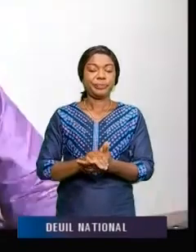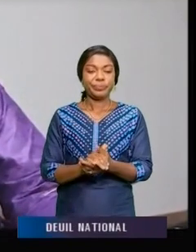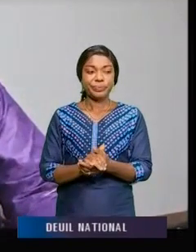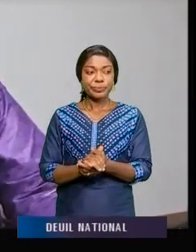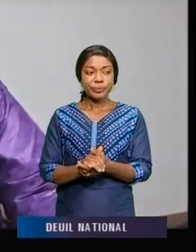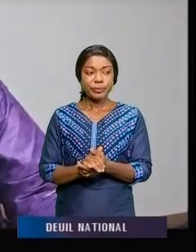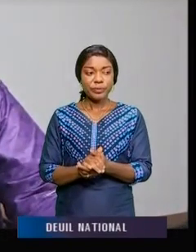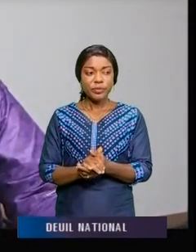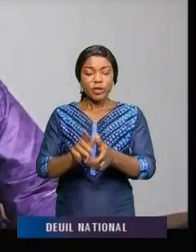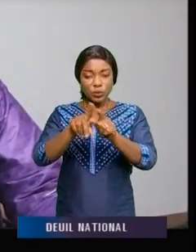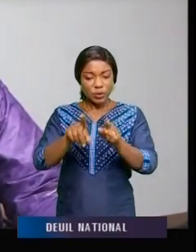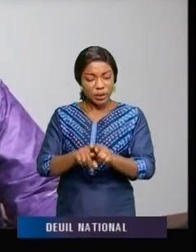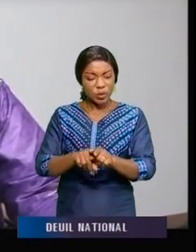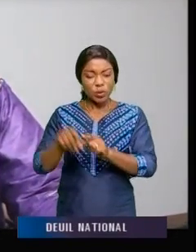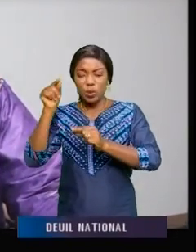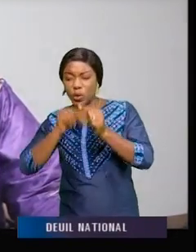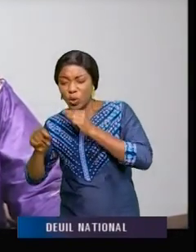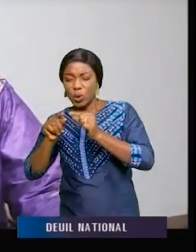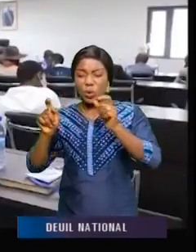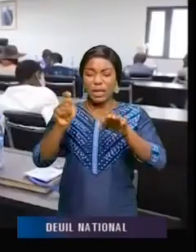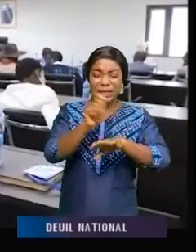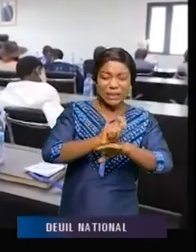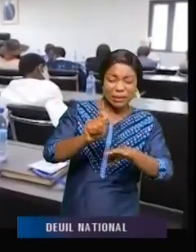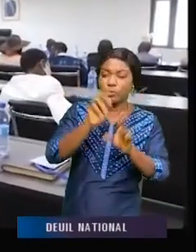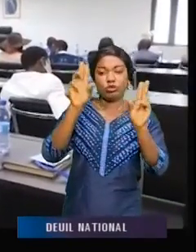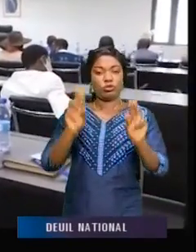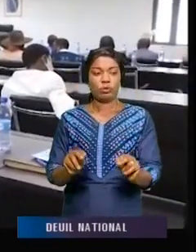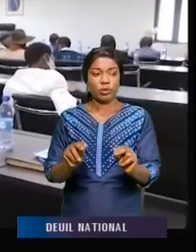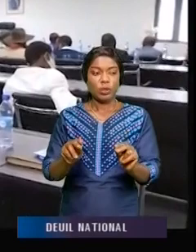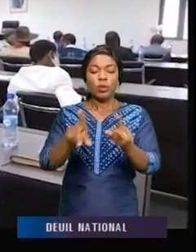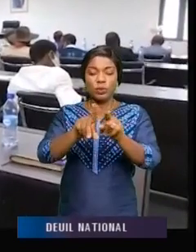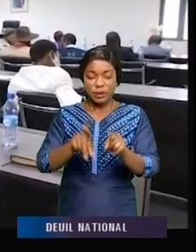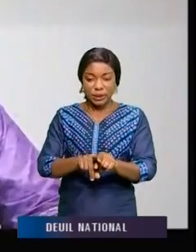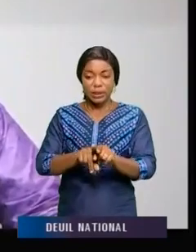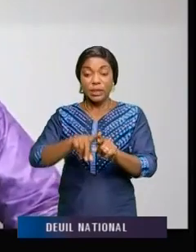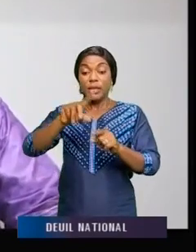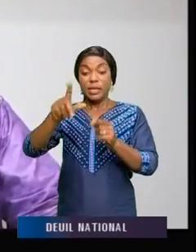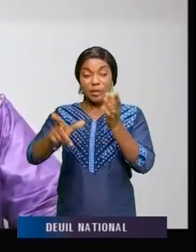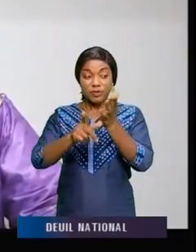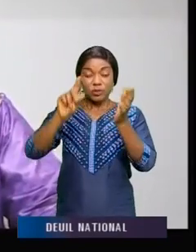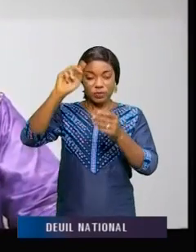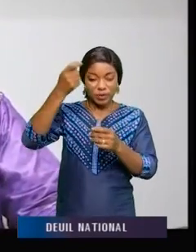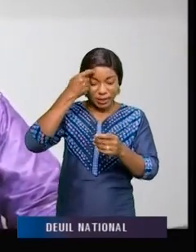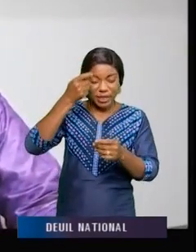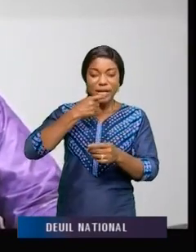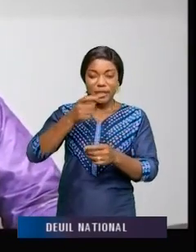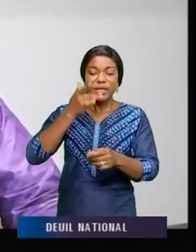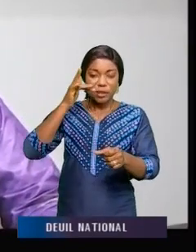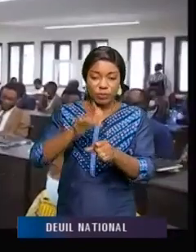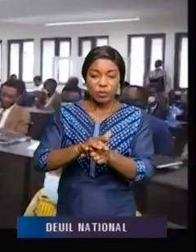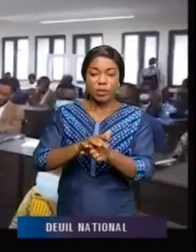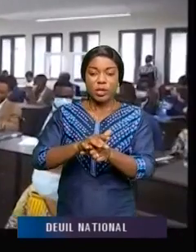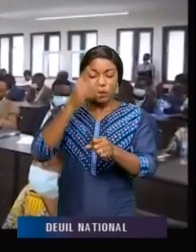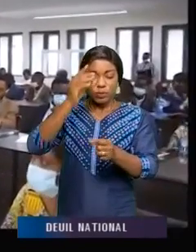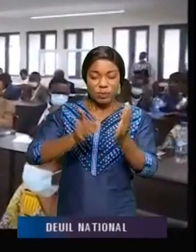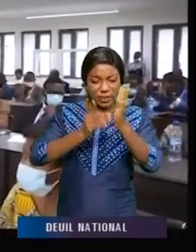d'aucune coterie tribale. L'autorité provinciale a promis son appui au CPJ Loi là-bas pour qu'il s